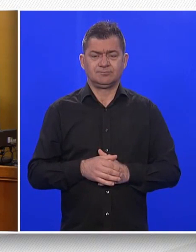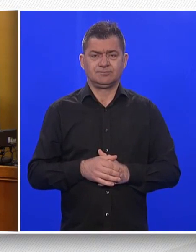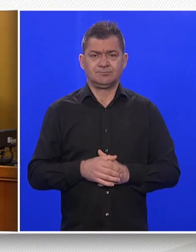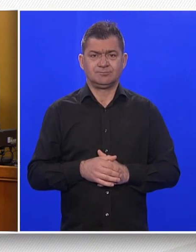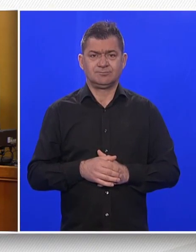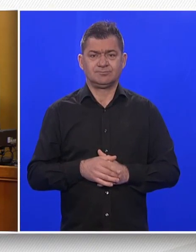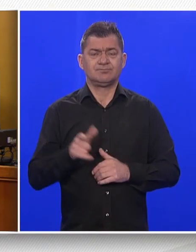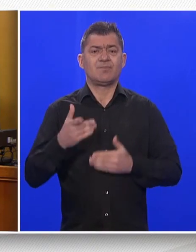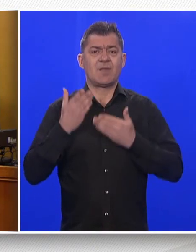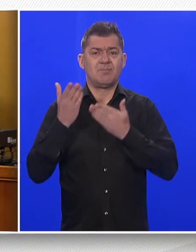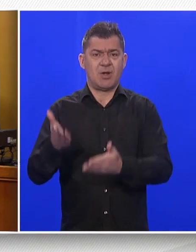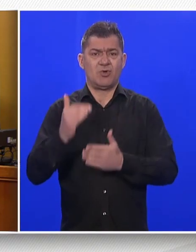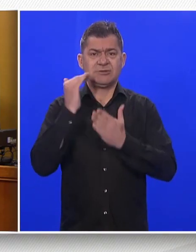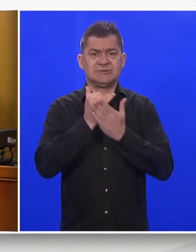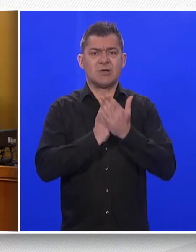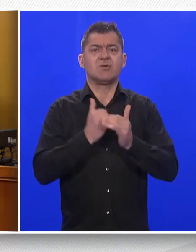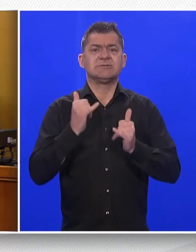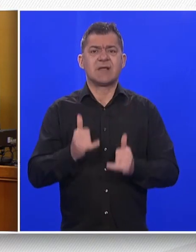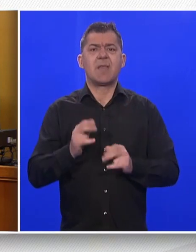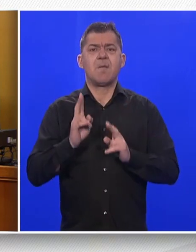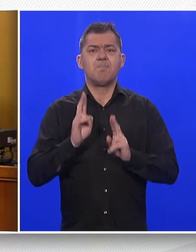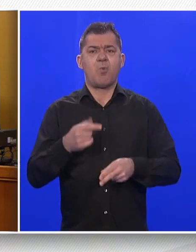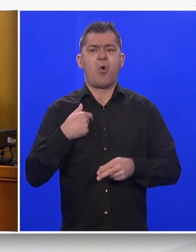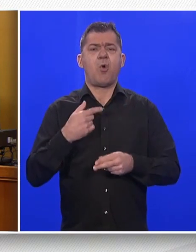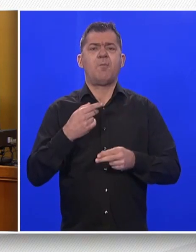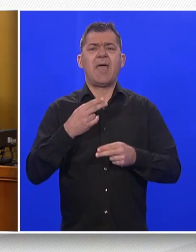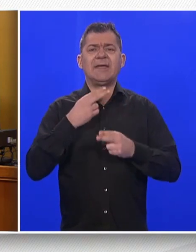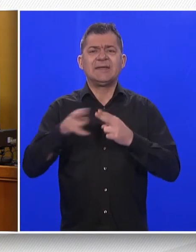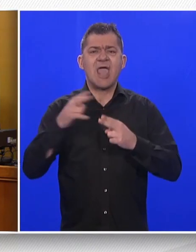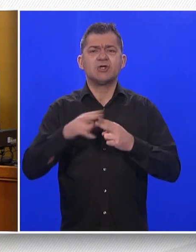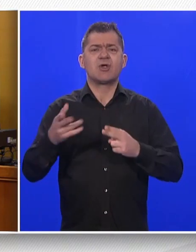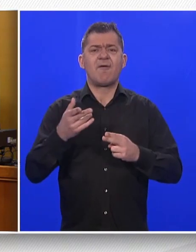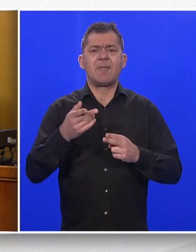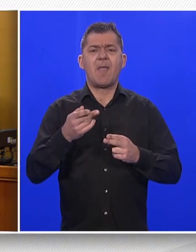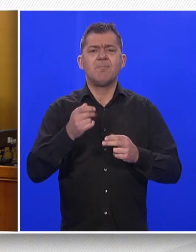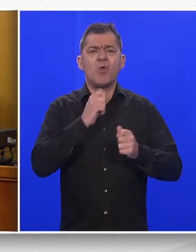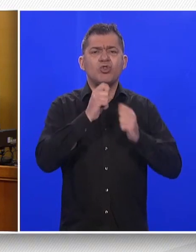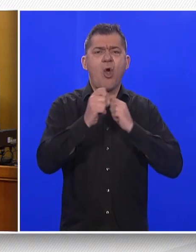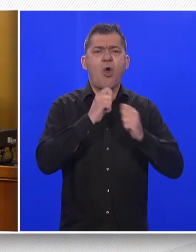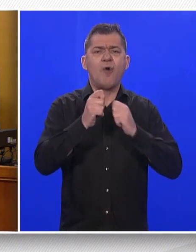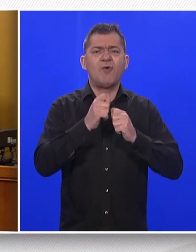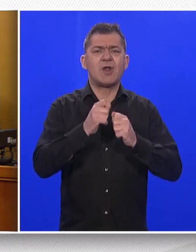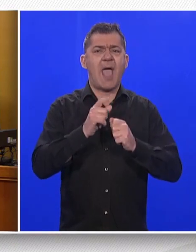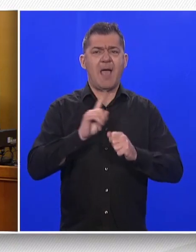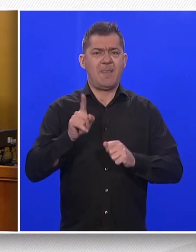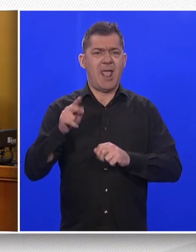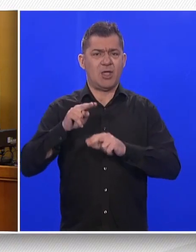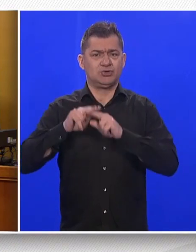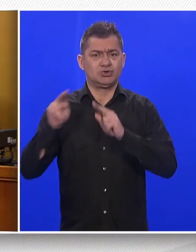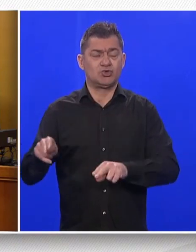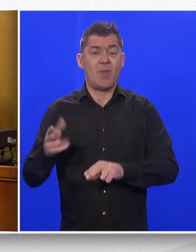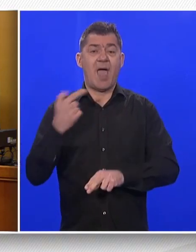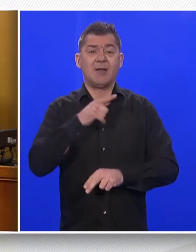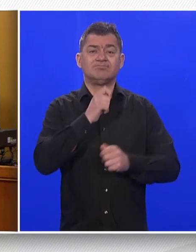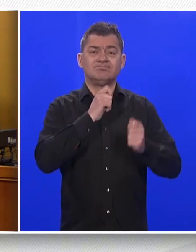Predlogom zakona uređuje se i mogućnost rišavanja sporova medijacijom kao bržim i jednostavnim načinom rišavanja sporova, no u praksi znamo da medijacija